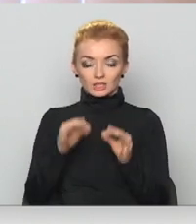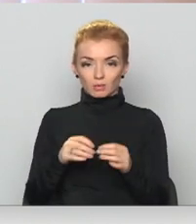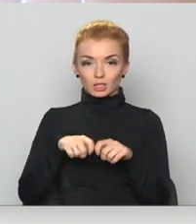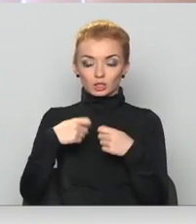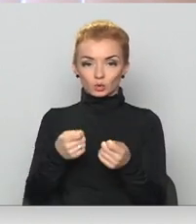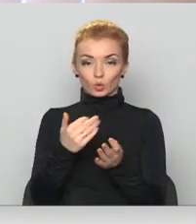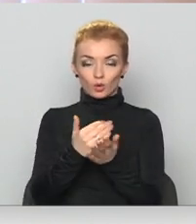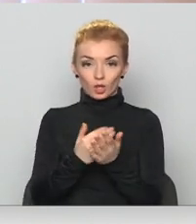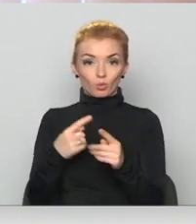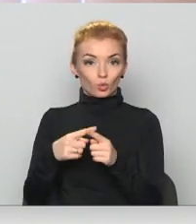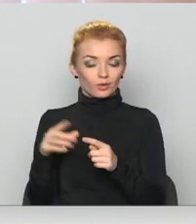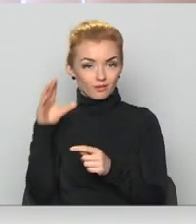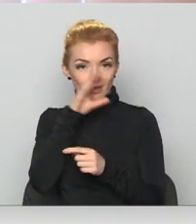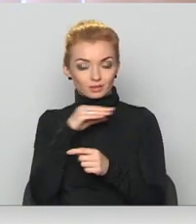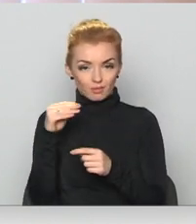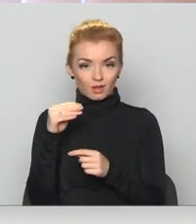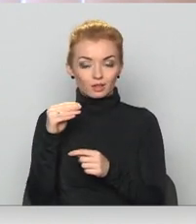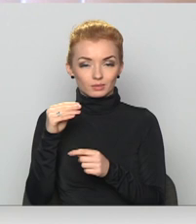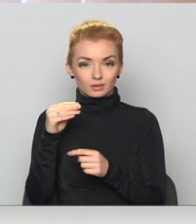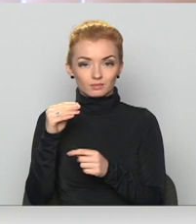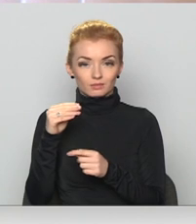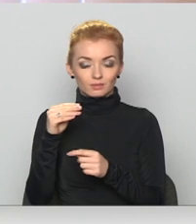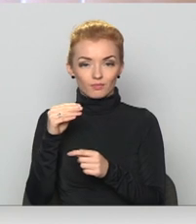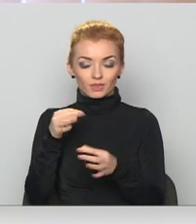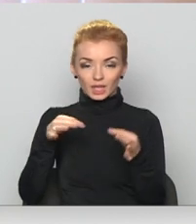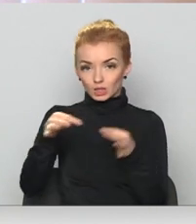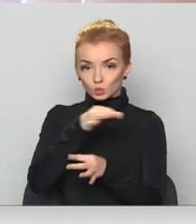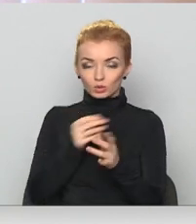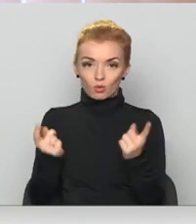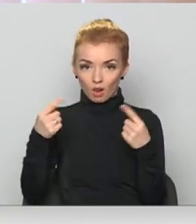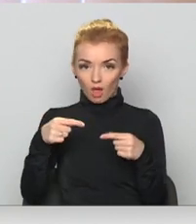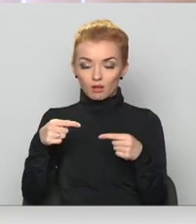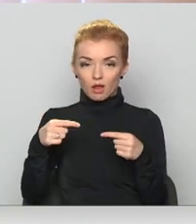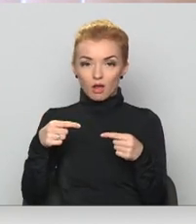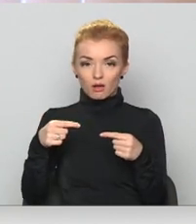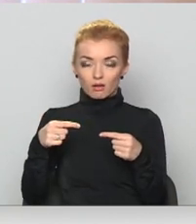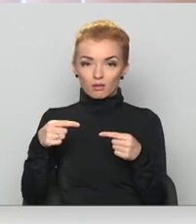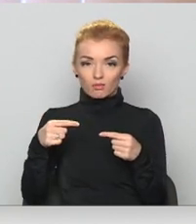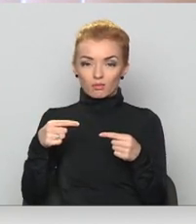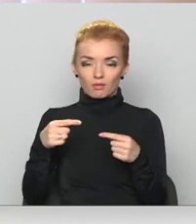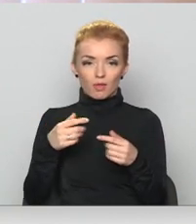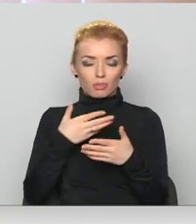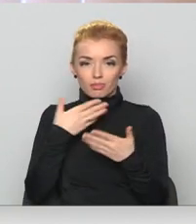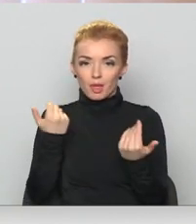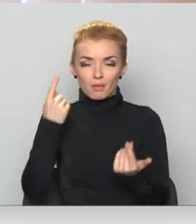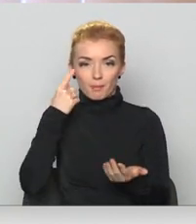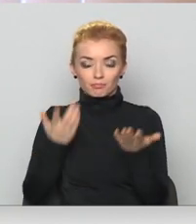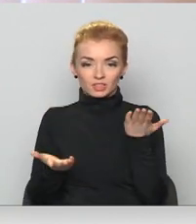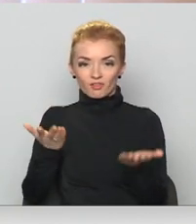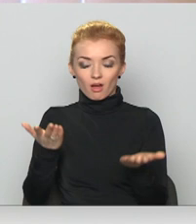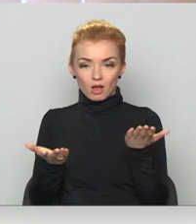noteikumus un iespējams diskusiju laikā netika apsvērts tas